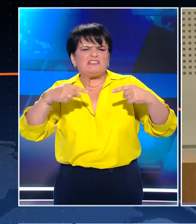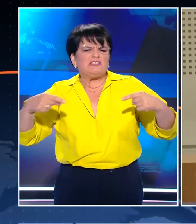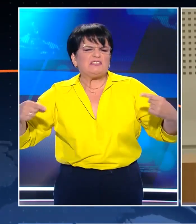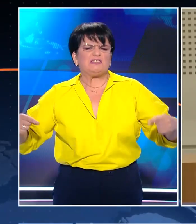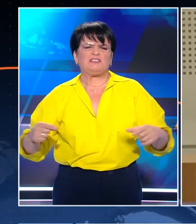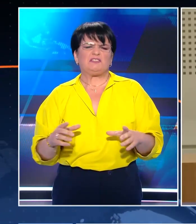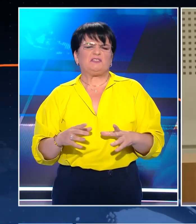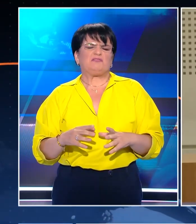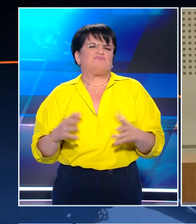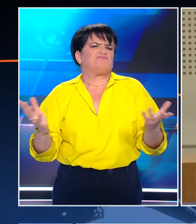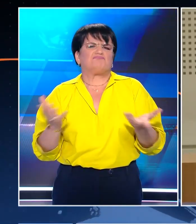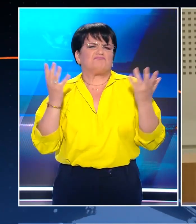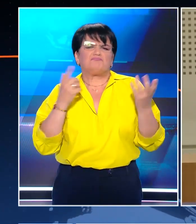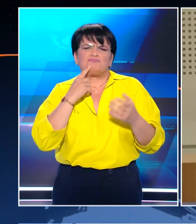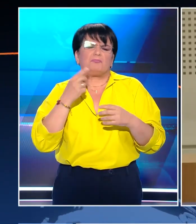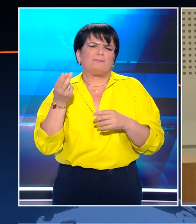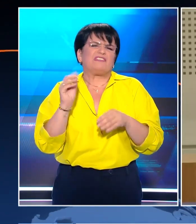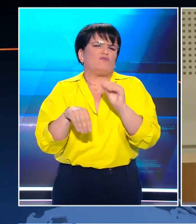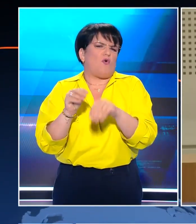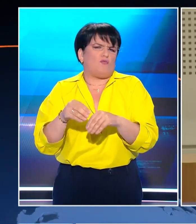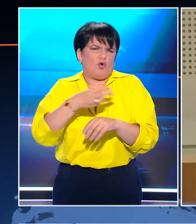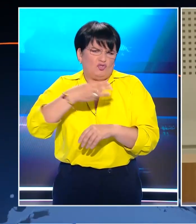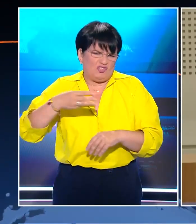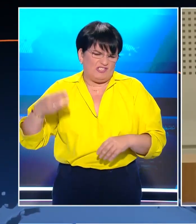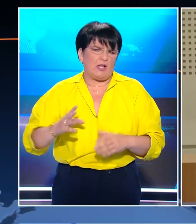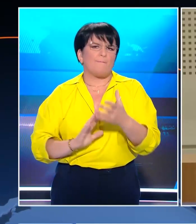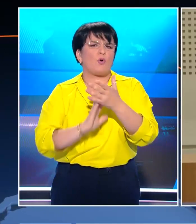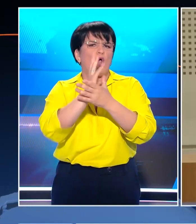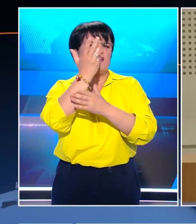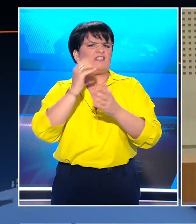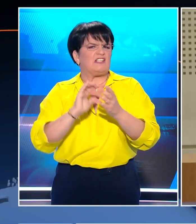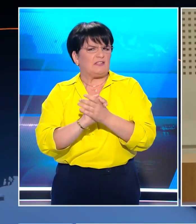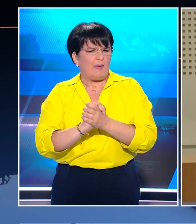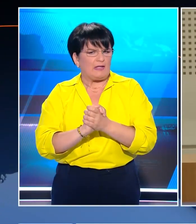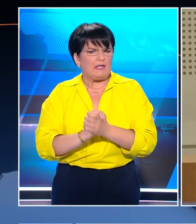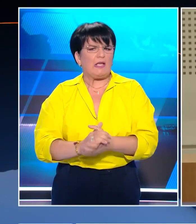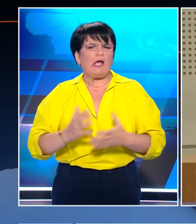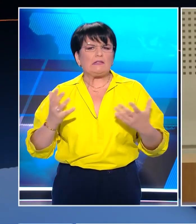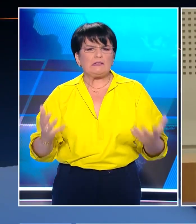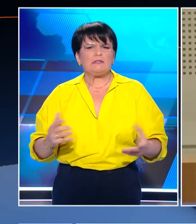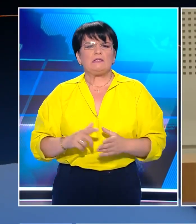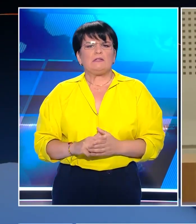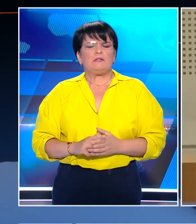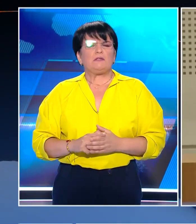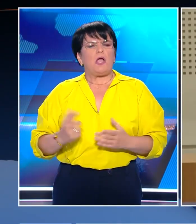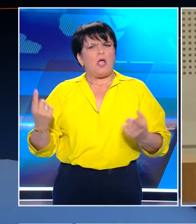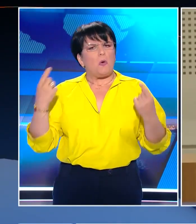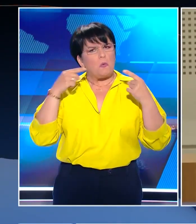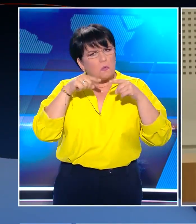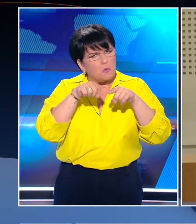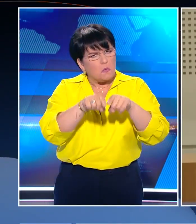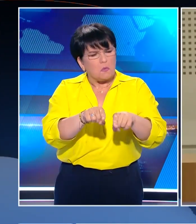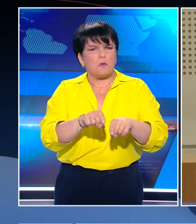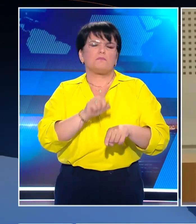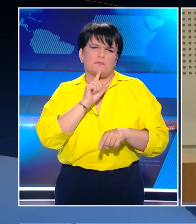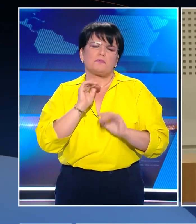τους εκατοντάδες χιλιάδες ψηφοφόρους του ΣΥΡΙΖΑ Προδευτική Συμμαχία, που μαζί τους βρέθηκα και βρεθήκαμε